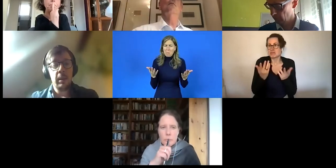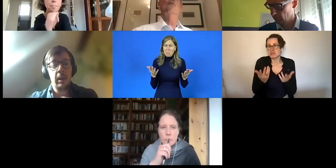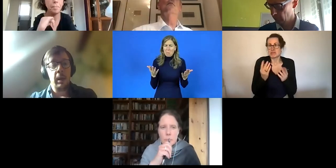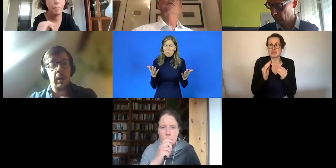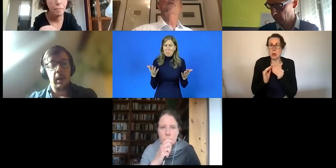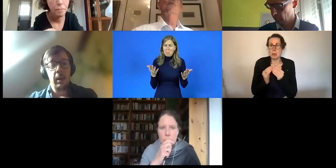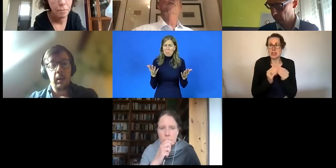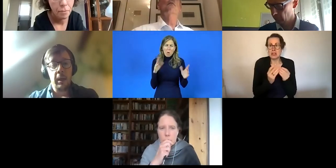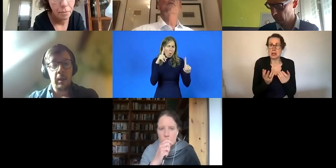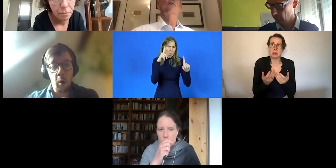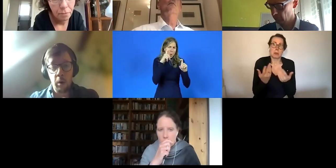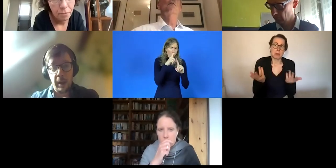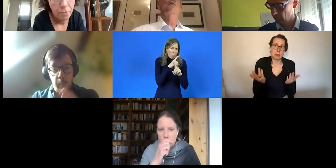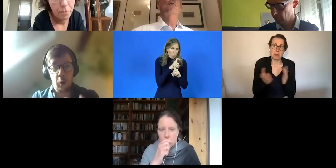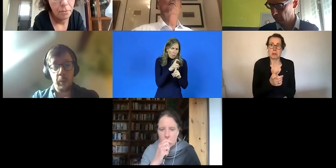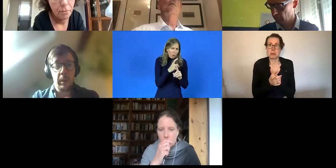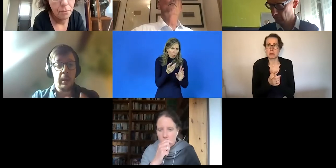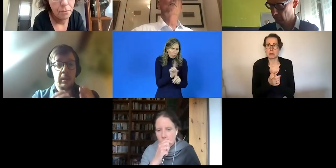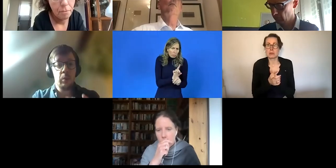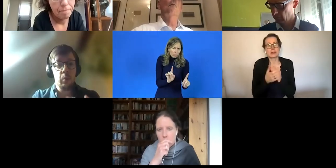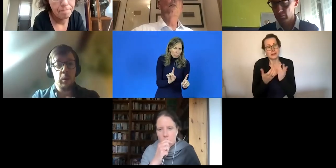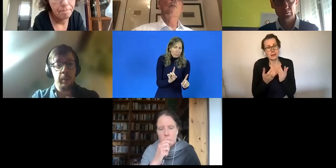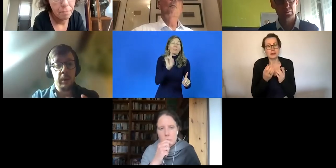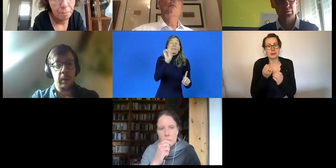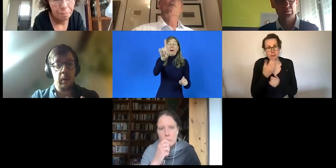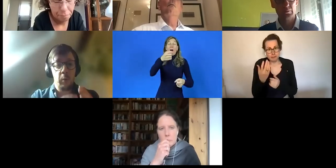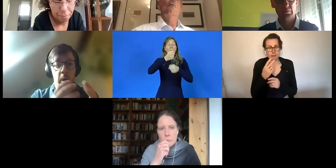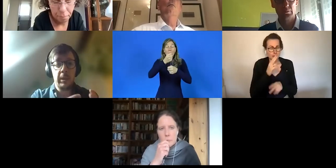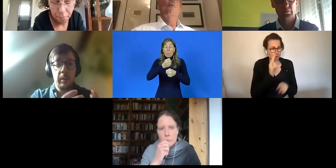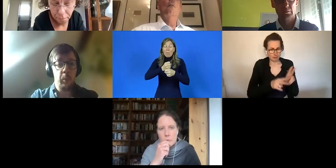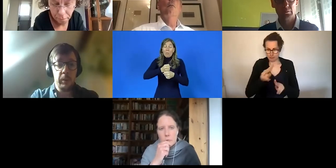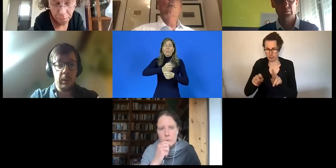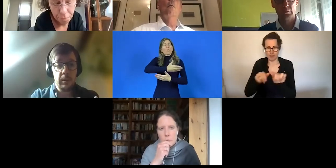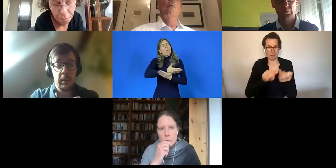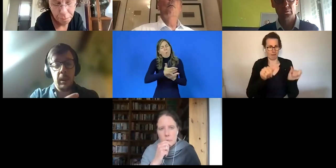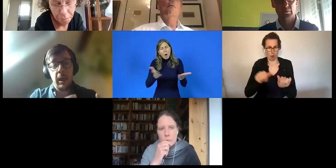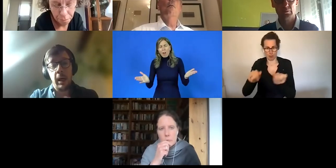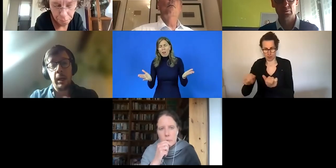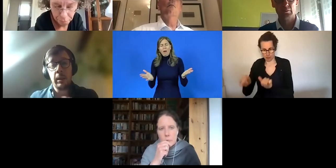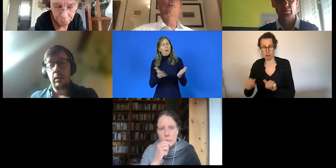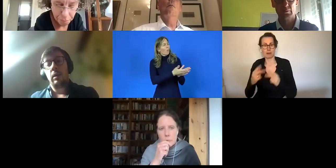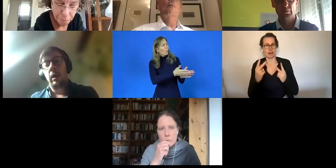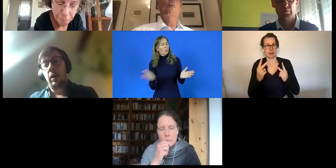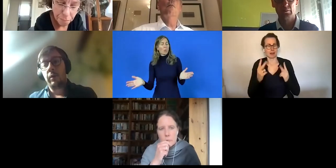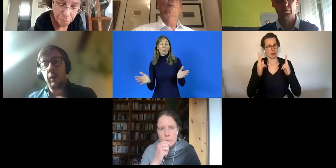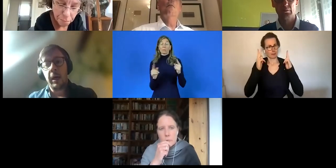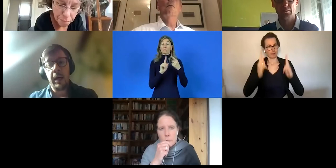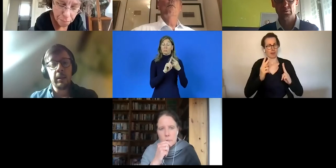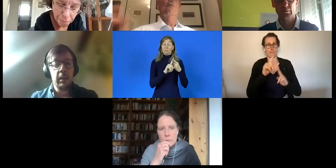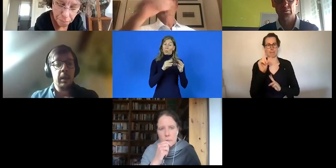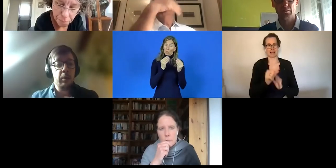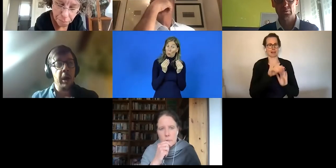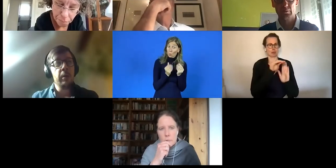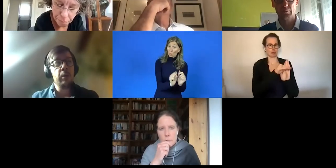relativ kompliziert. Es ist sehr vielschichtig. Aber wir müssen dafür sorgen, dass die gesamte Beschäftigung